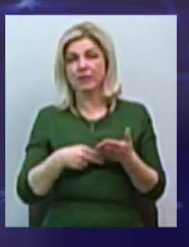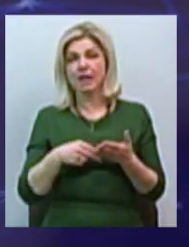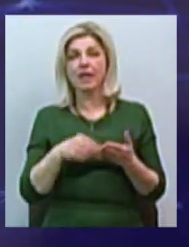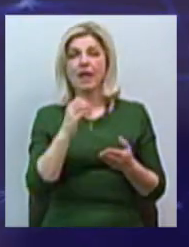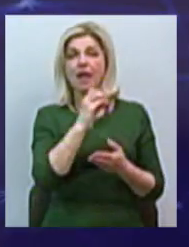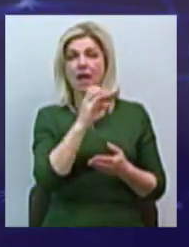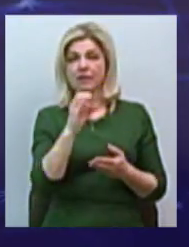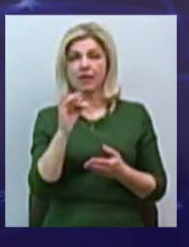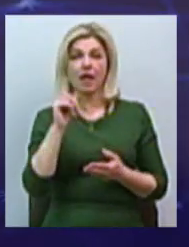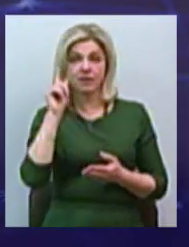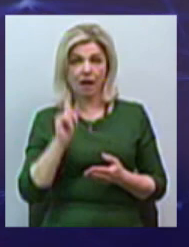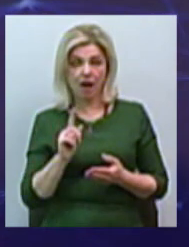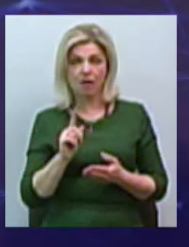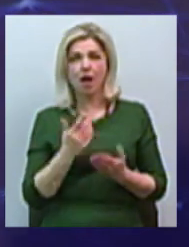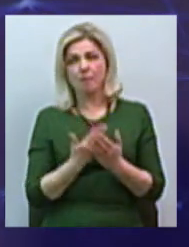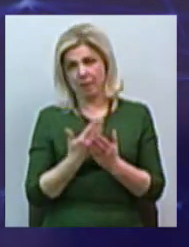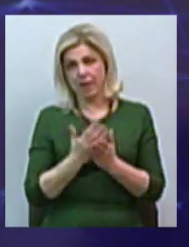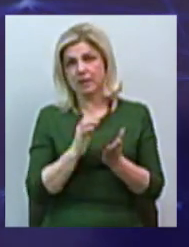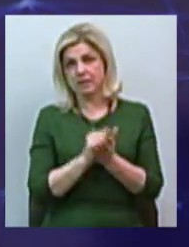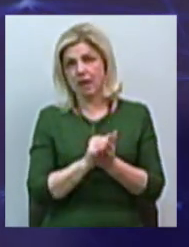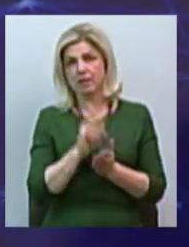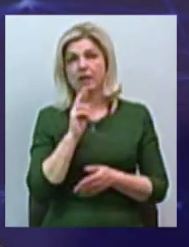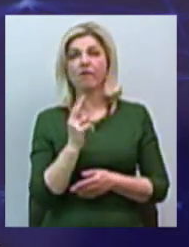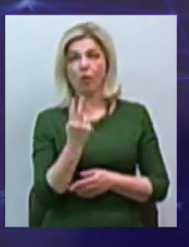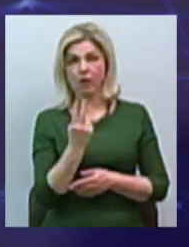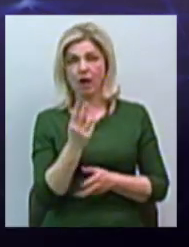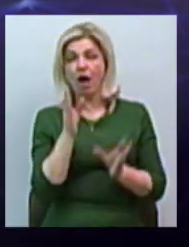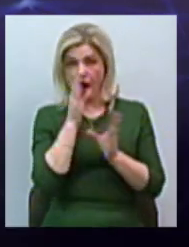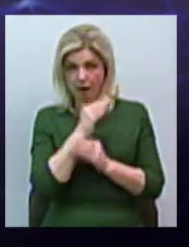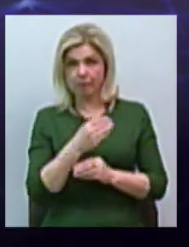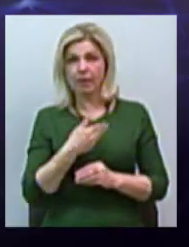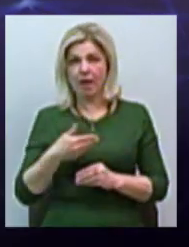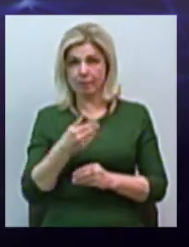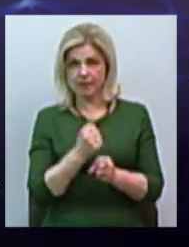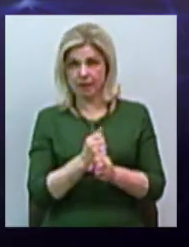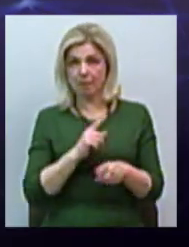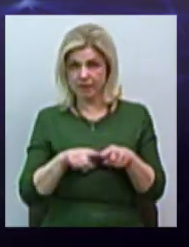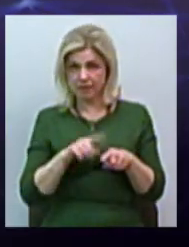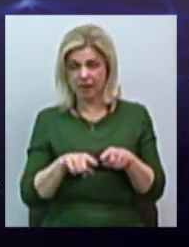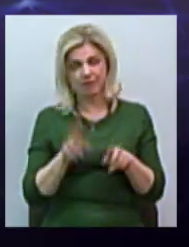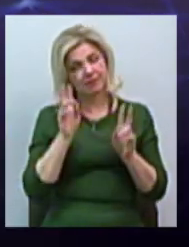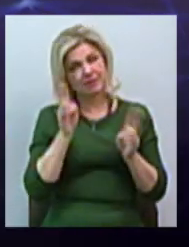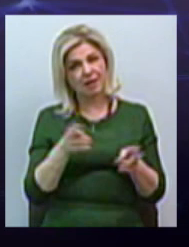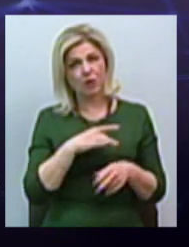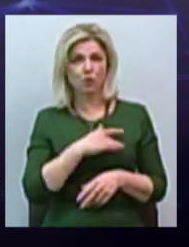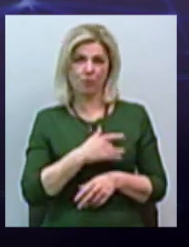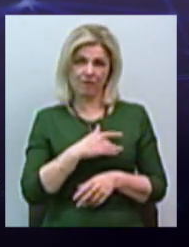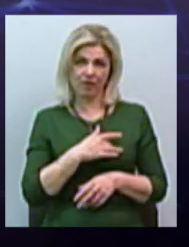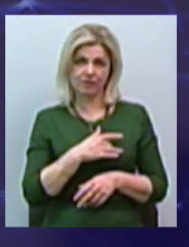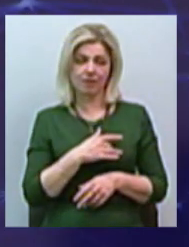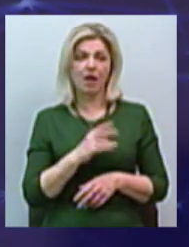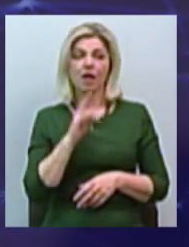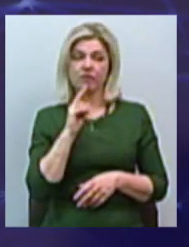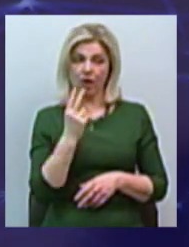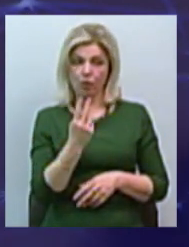около двох років. Удасться ли нам це зробити швидше? Ну, не знаю, сомневаюсь. Два роки сама вся процедура?